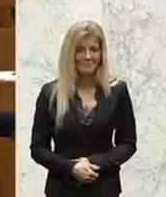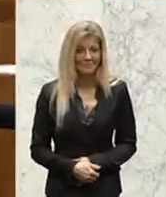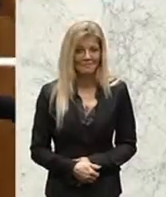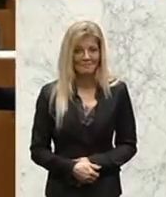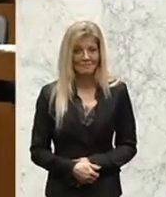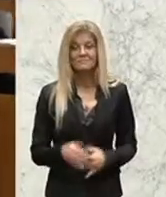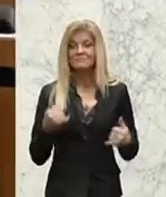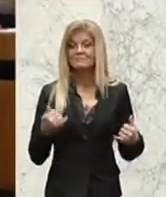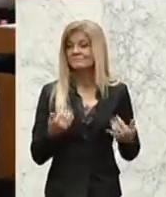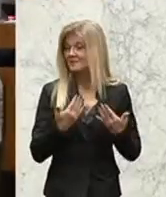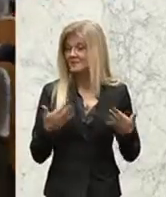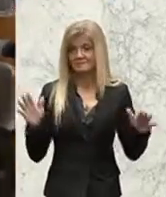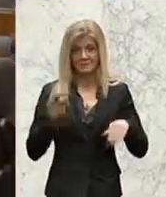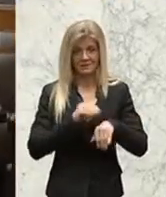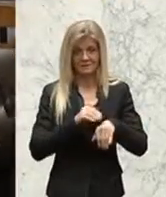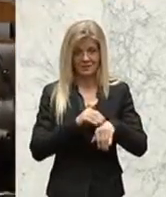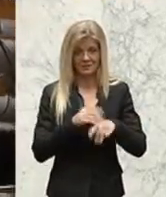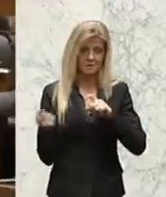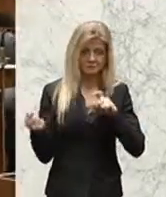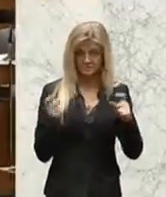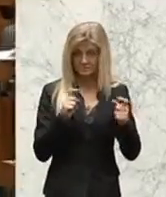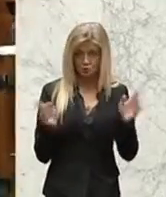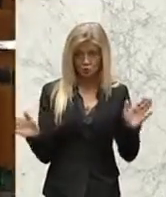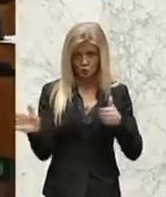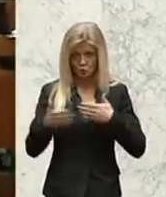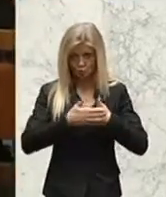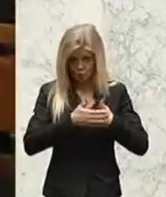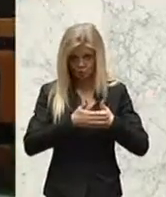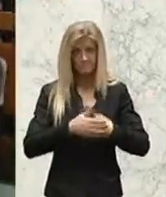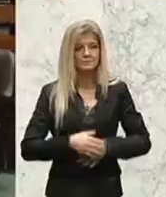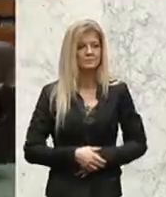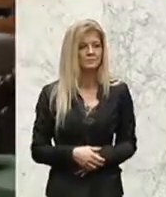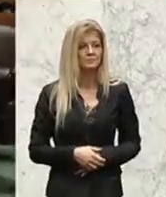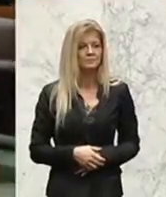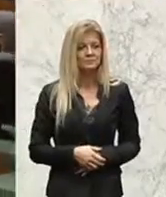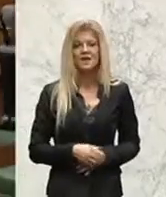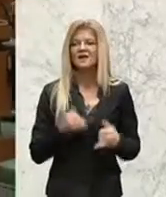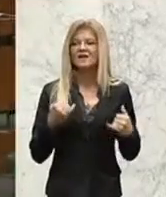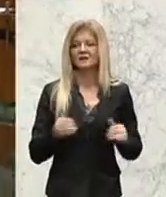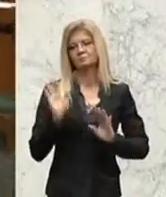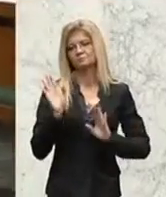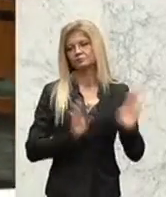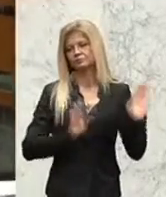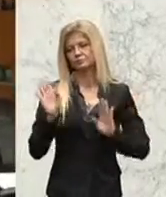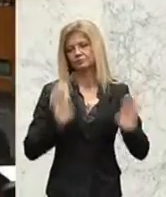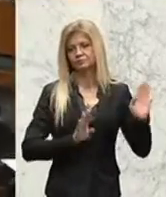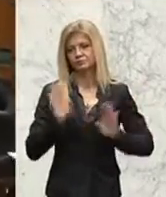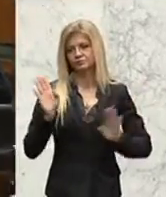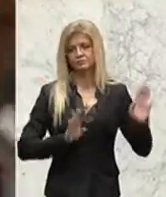Zu Wort ist niemand mehr gemeldet, die Debatte ist geschlossen. Wir kommen zu den Abstimmungen,